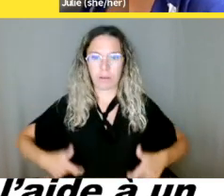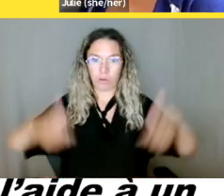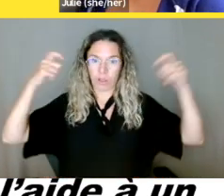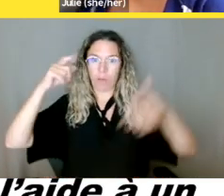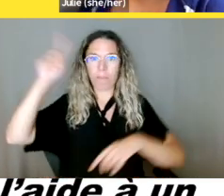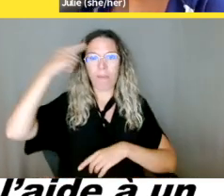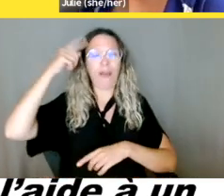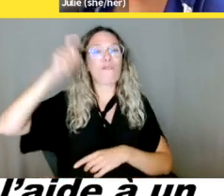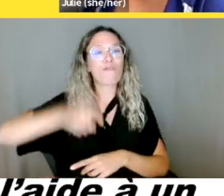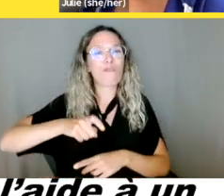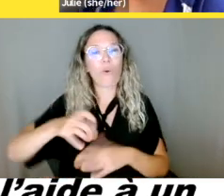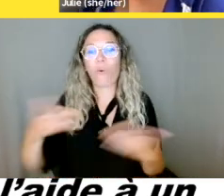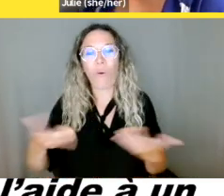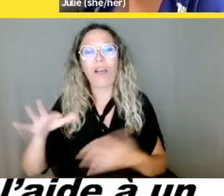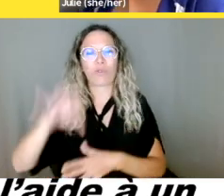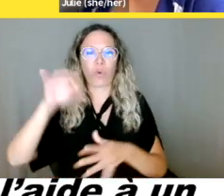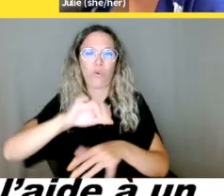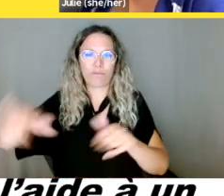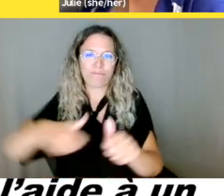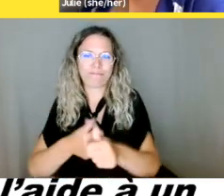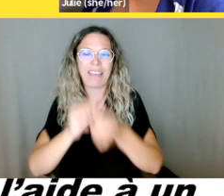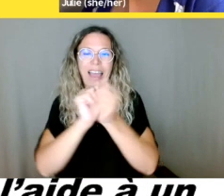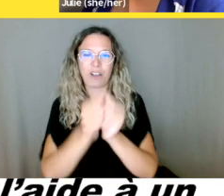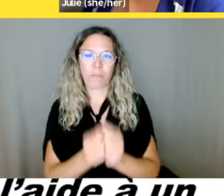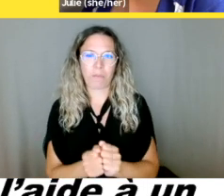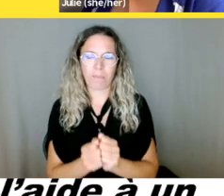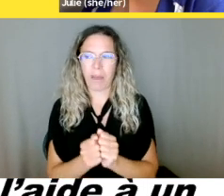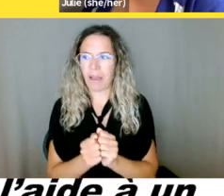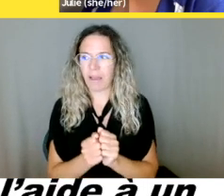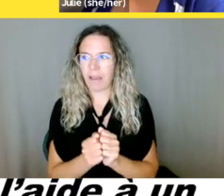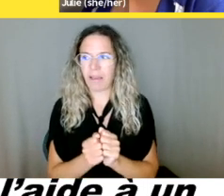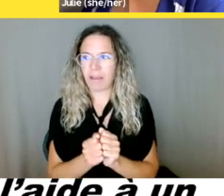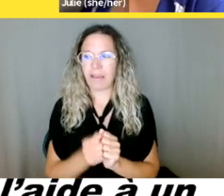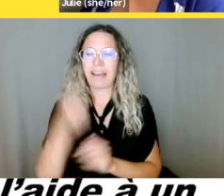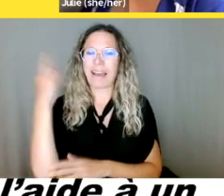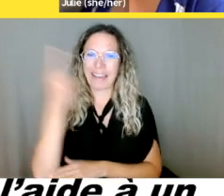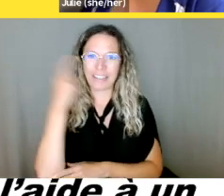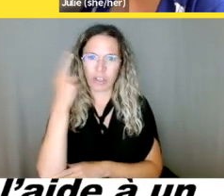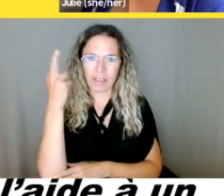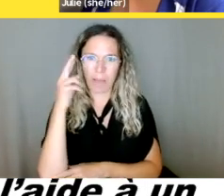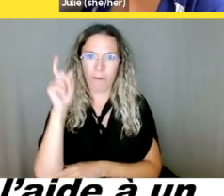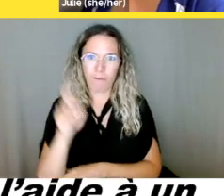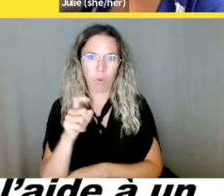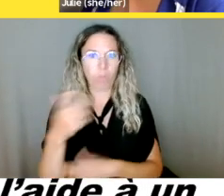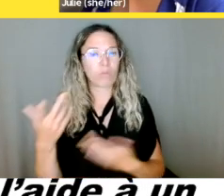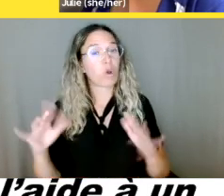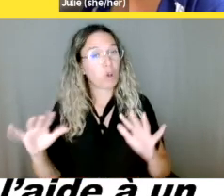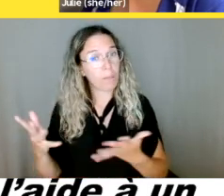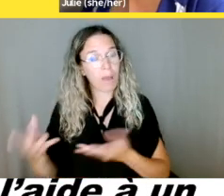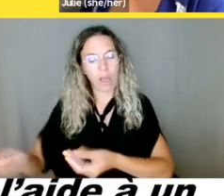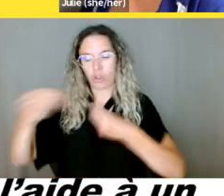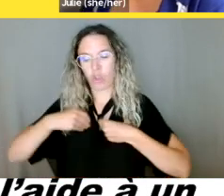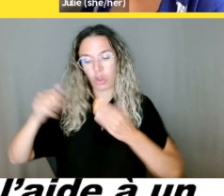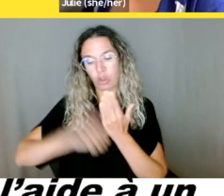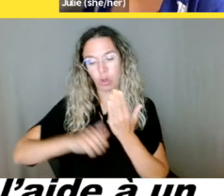raisonnable, notamment en fournissant des documents dans un format accessible pour les personnes non-voyantes ou malvoyantes.